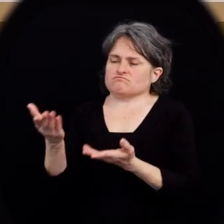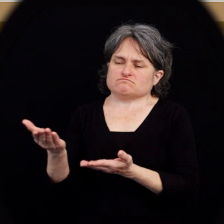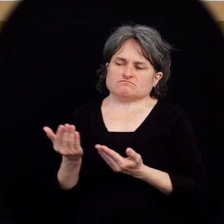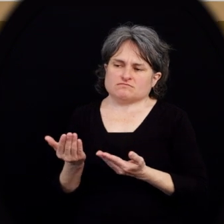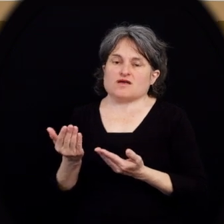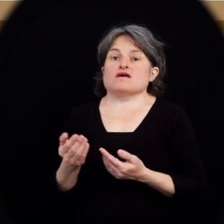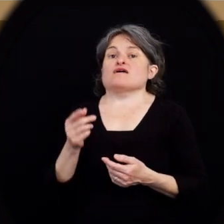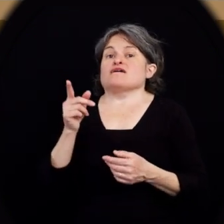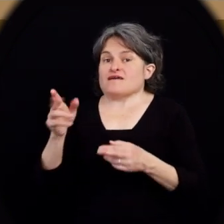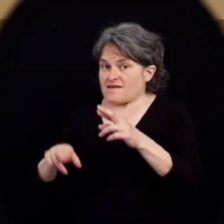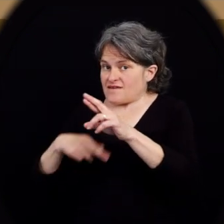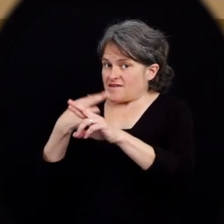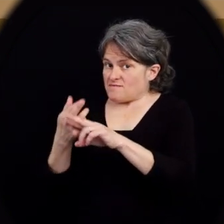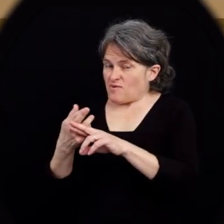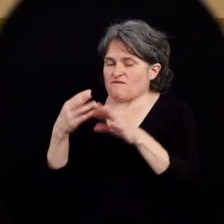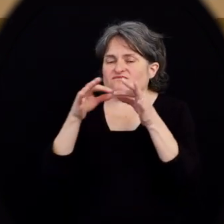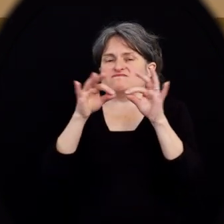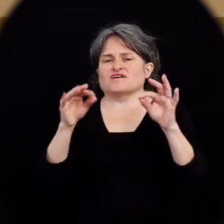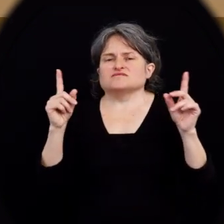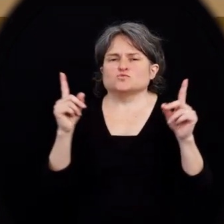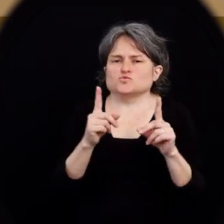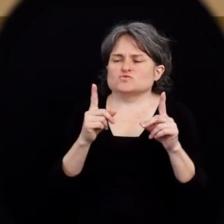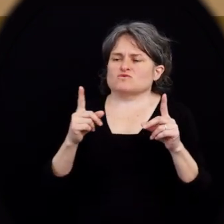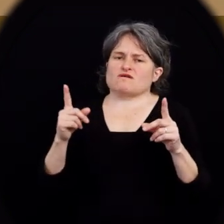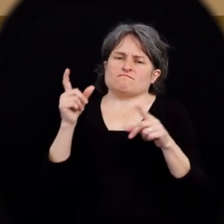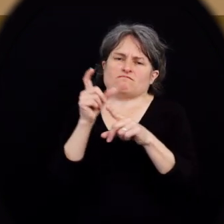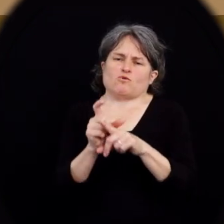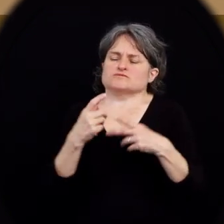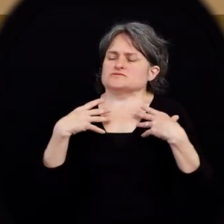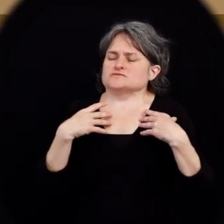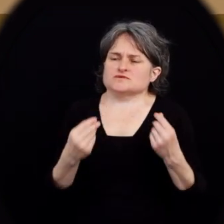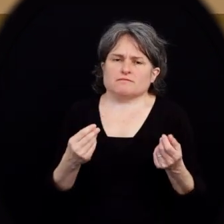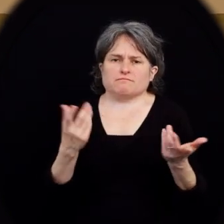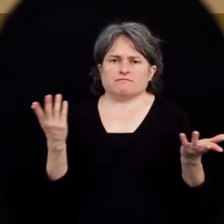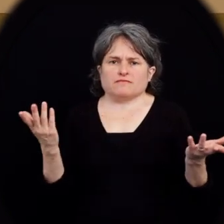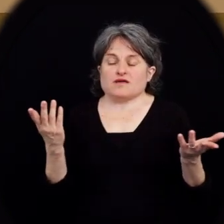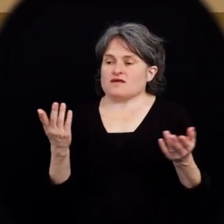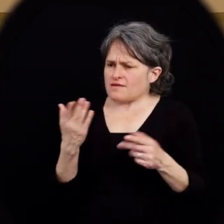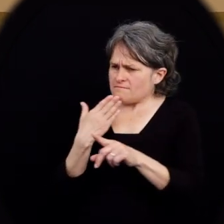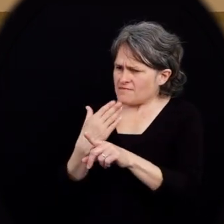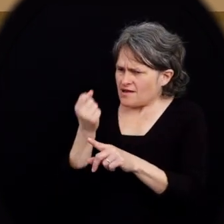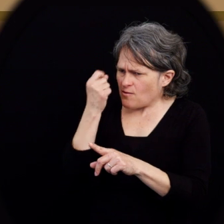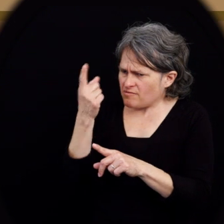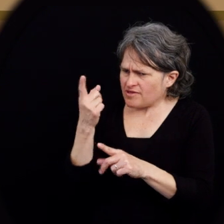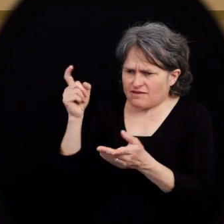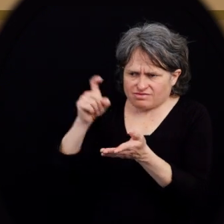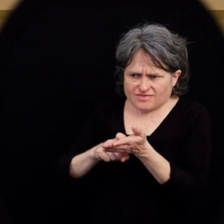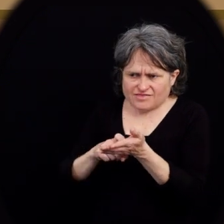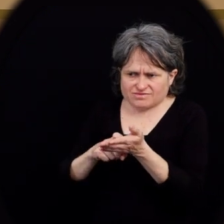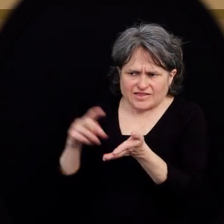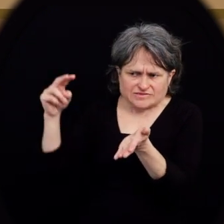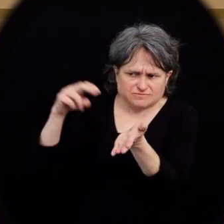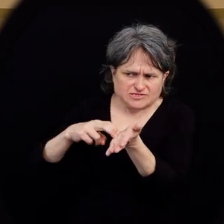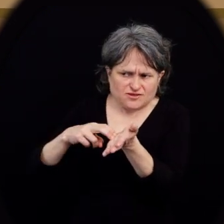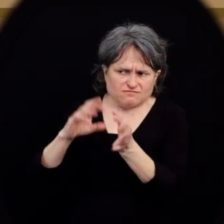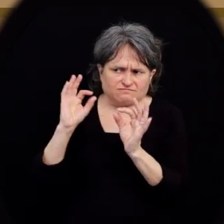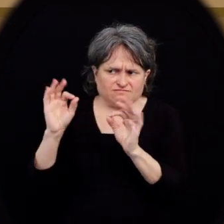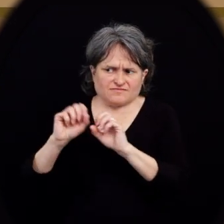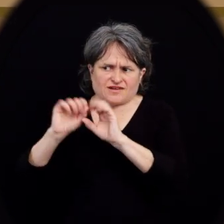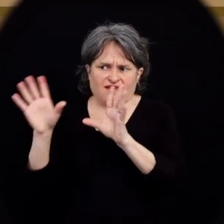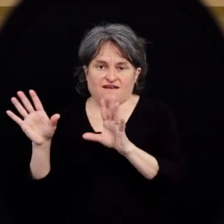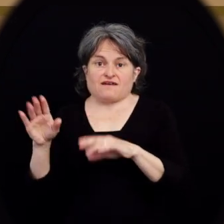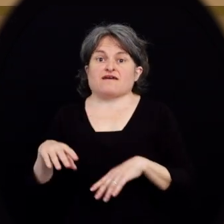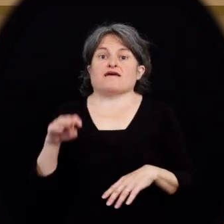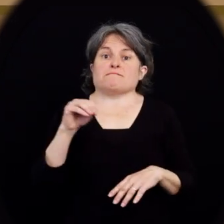poser toutes ses questions. En utilisant des mots courants et des phrases courtes, il s'assure ensuite qu'elle a bien compris ce qu'elle doit faire pour s